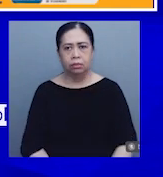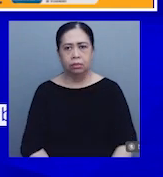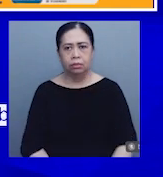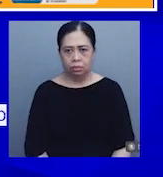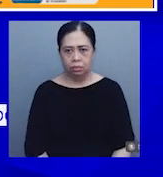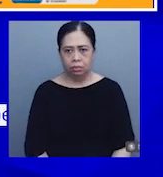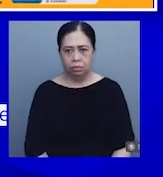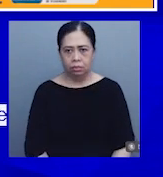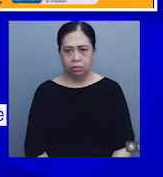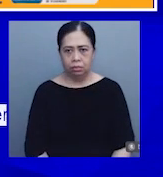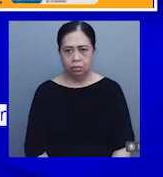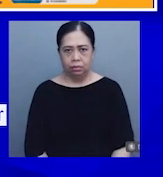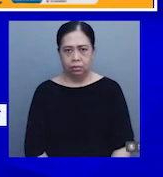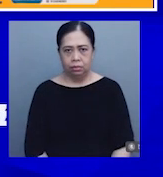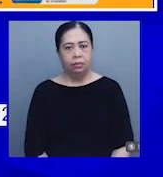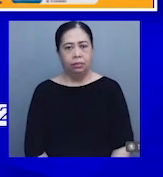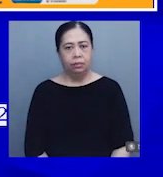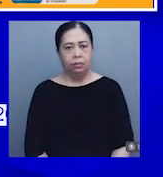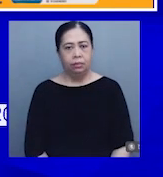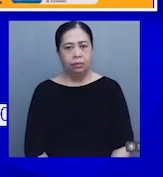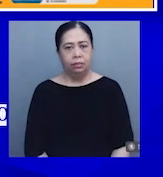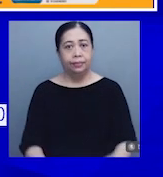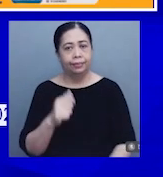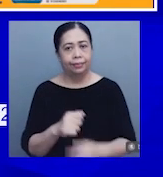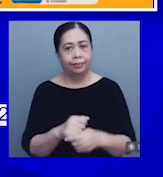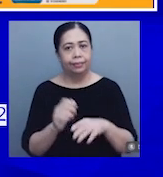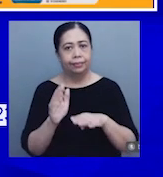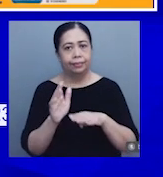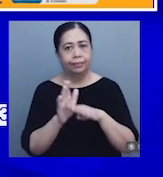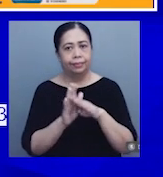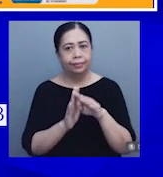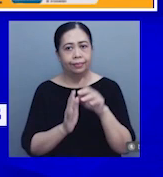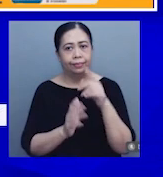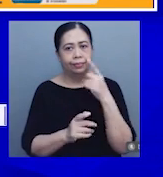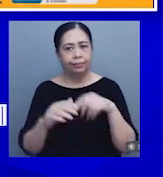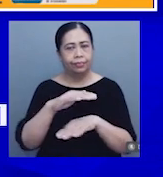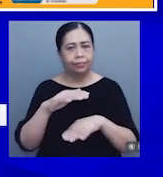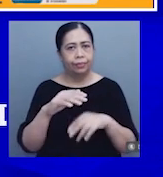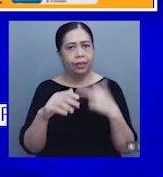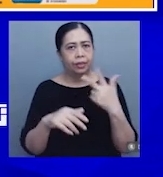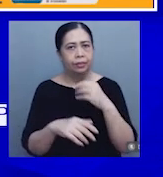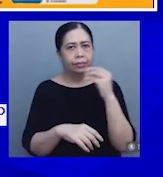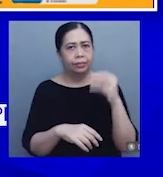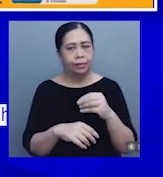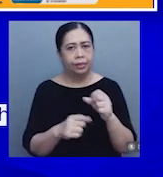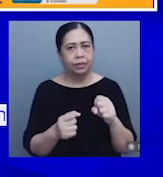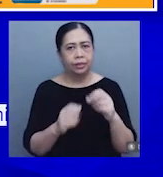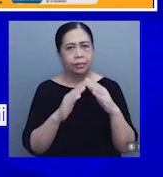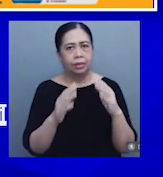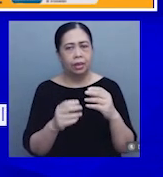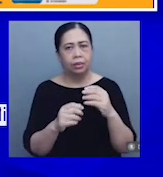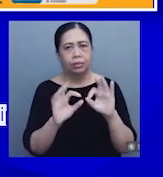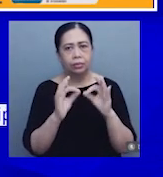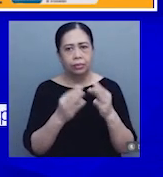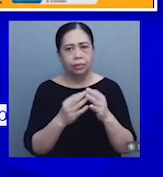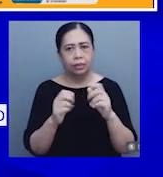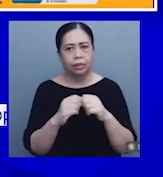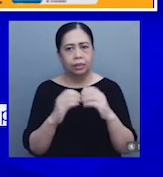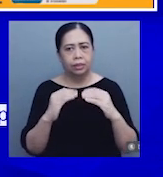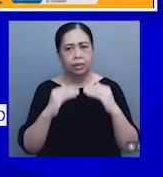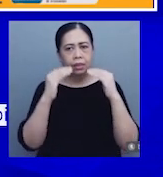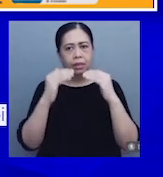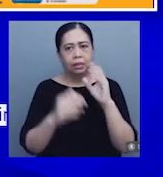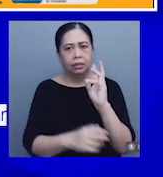nitong September 2023, ang inflation para sa bottom 30% income households ay tumaas din sa antas na